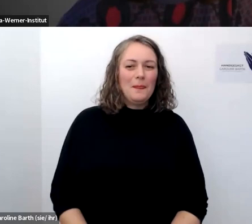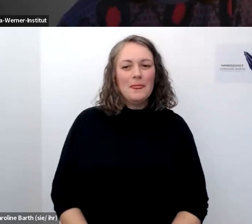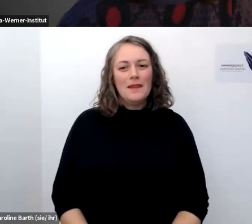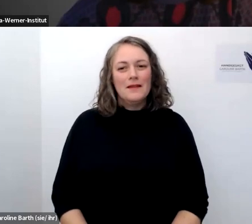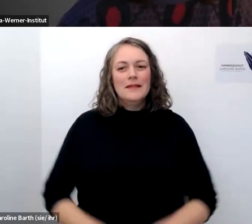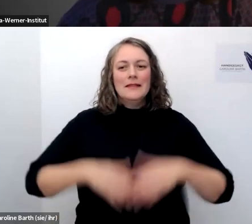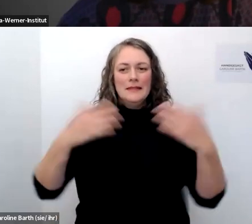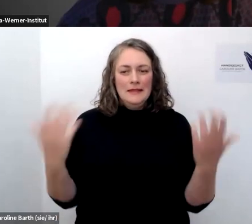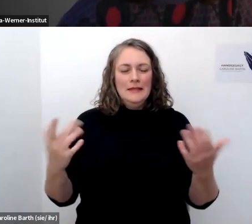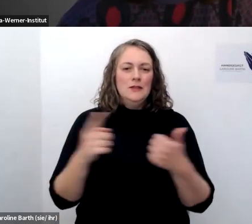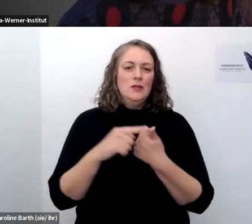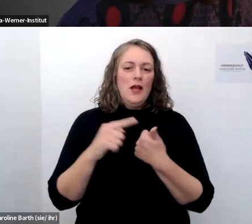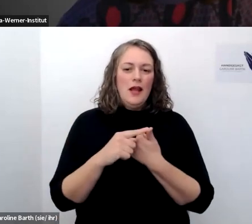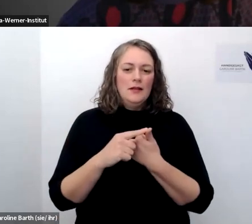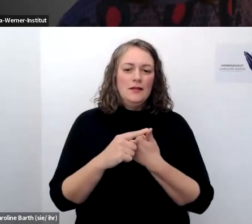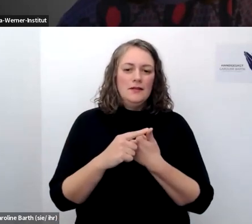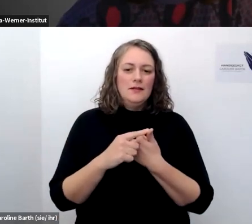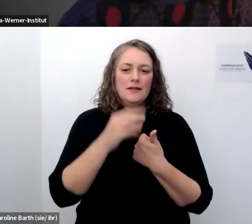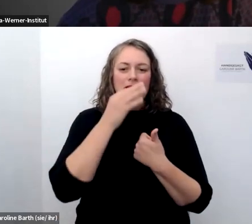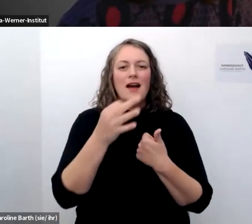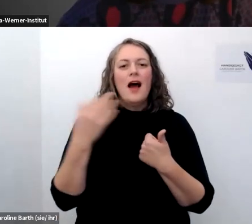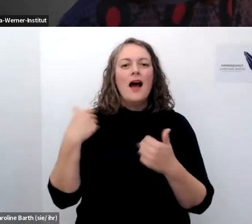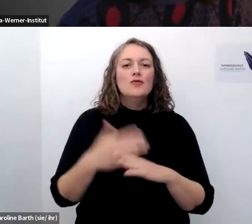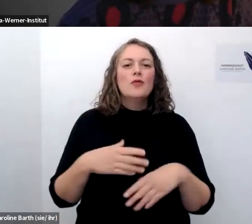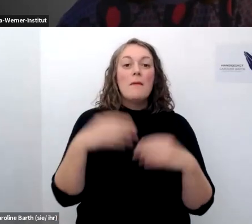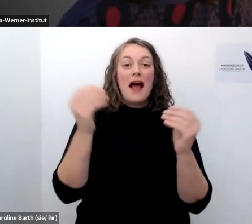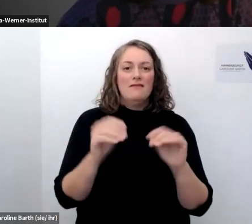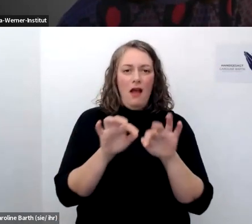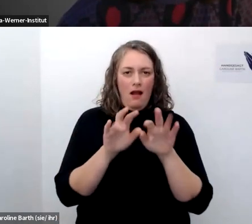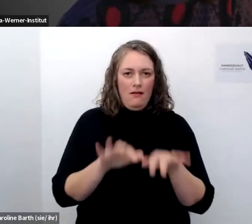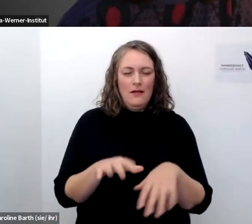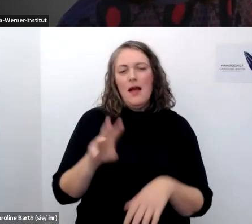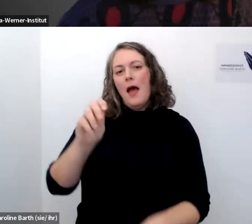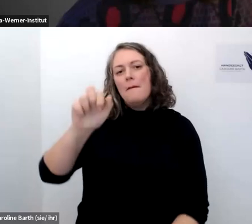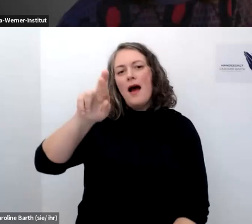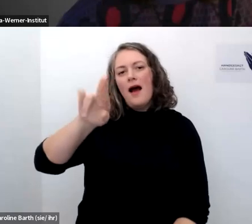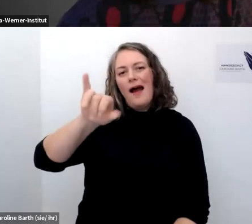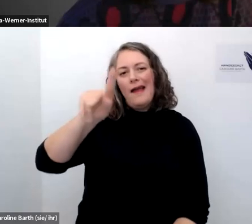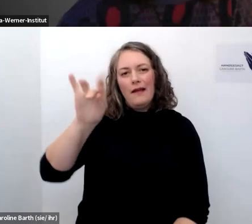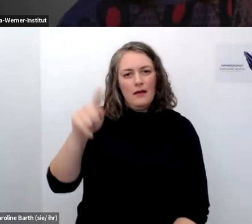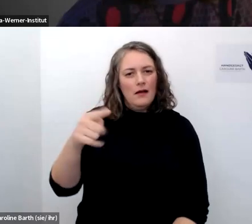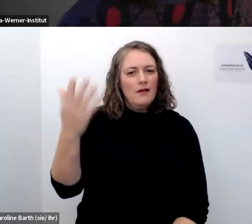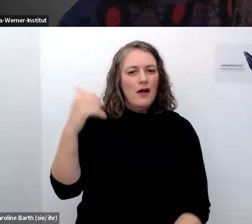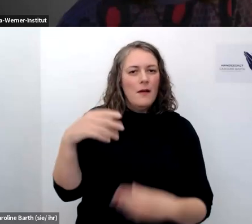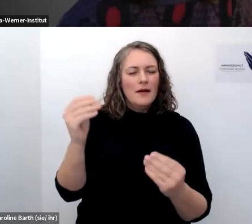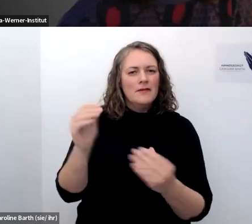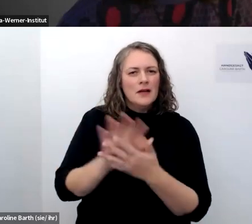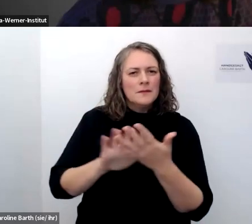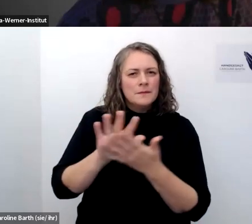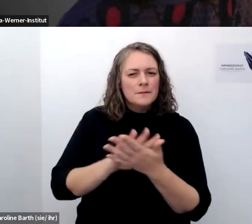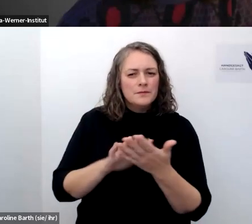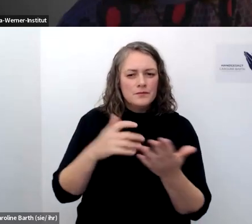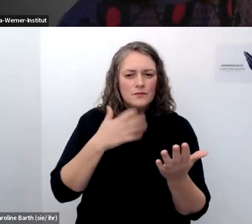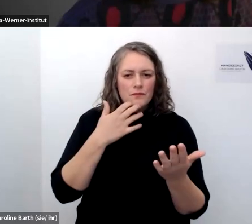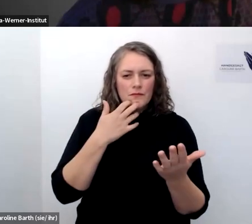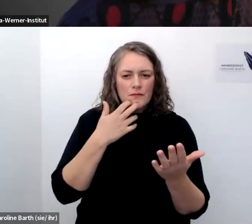also zu beisten dass die frage habe ich relativ bald aufgeschrieben mareike du hast berichtet dass deine also ich hoffe